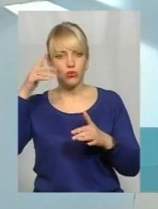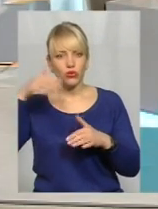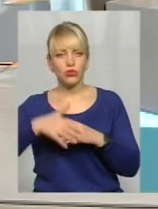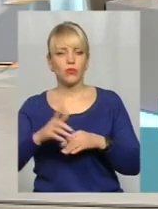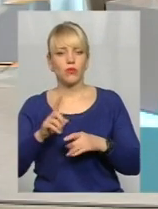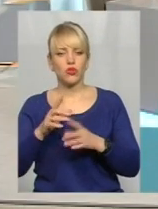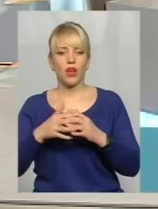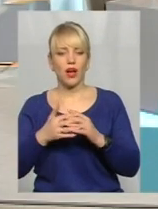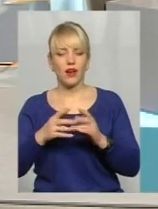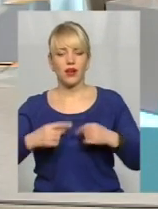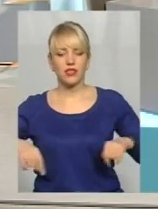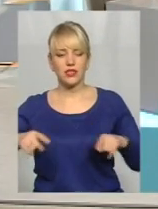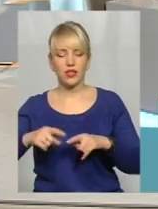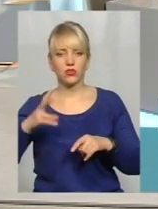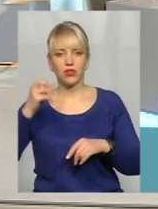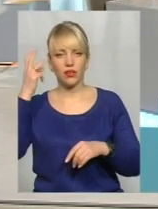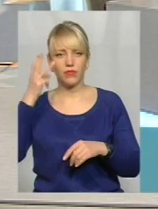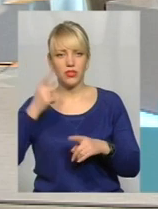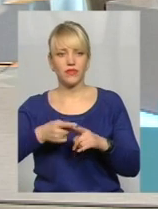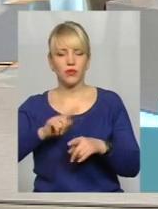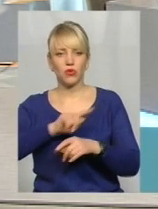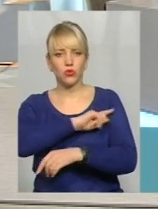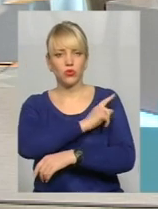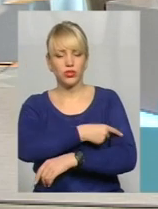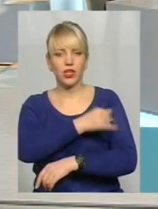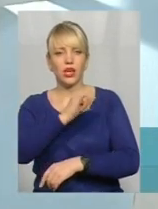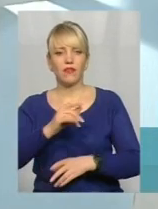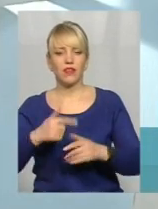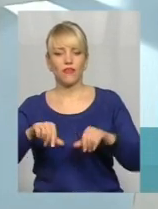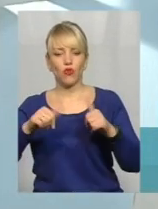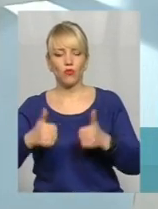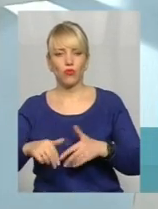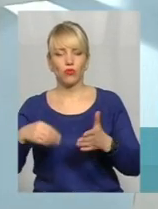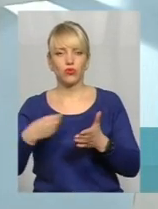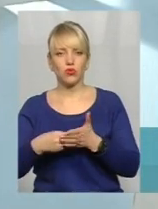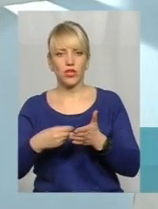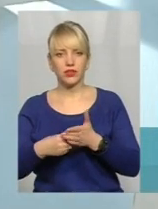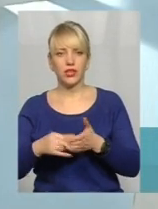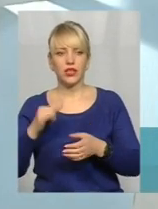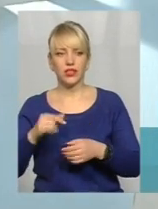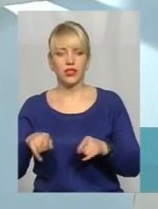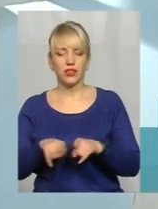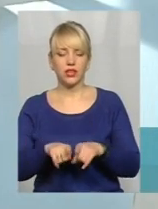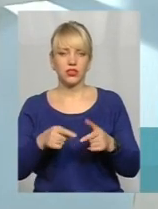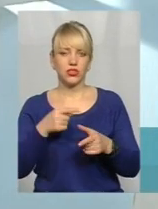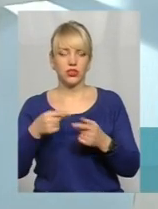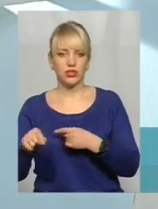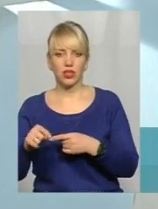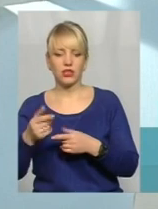зокрема на Хмельниччині, він дійсно потужний, він формує бюджет. І так чи інакше ми